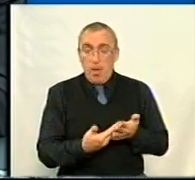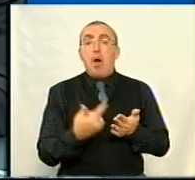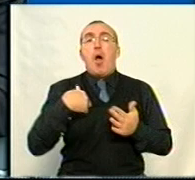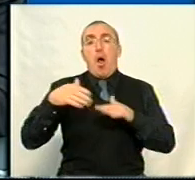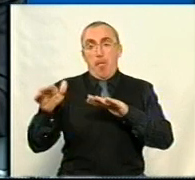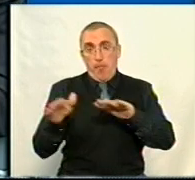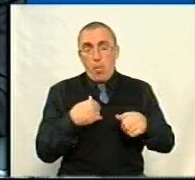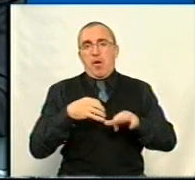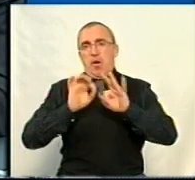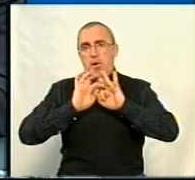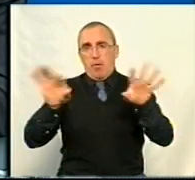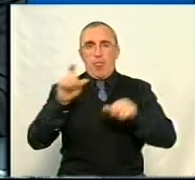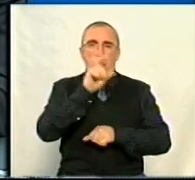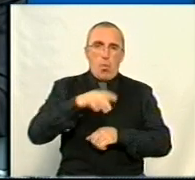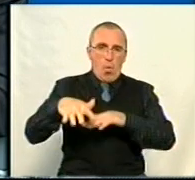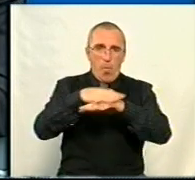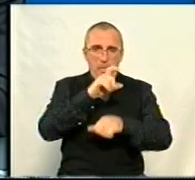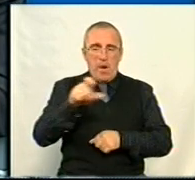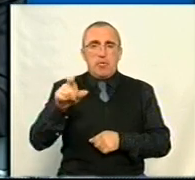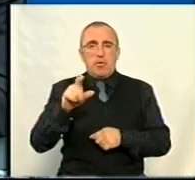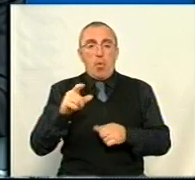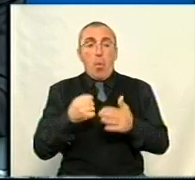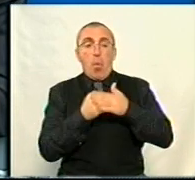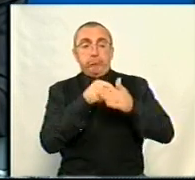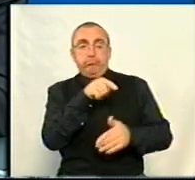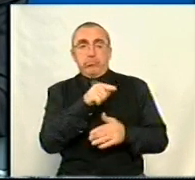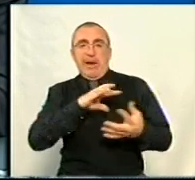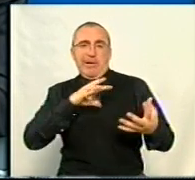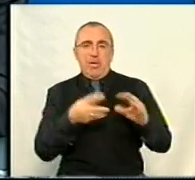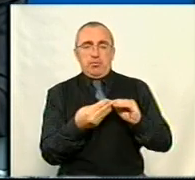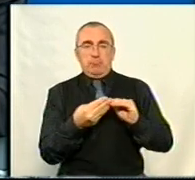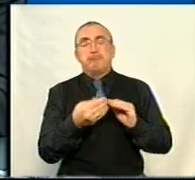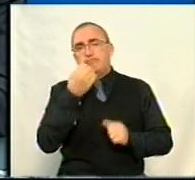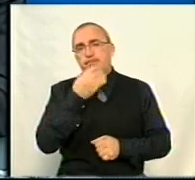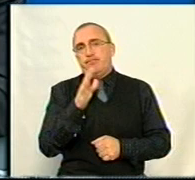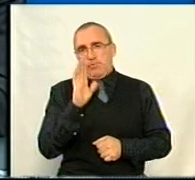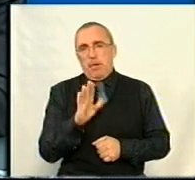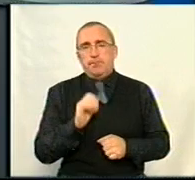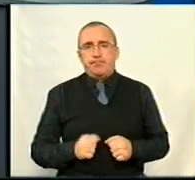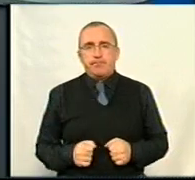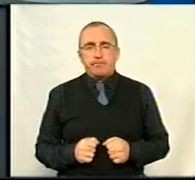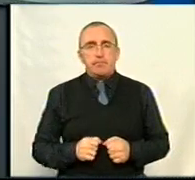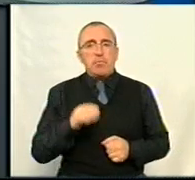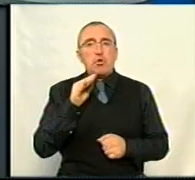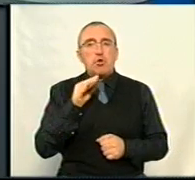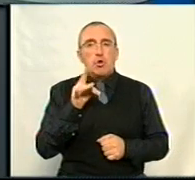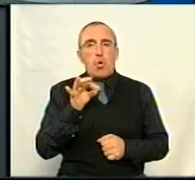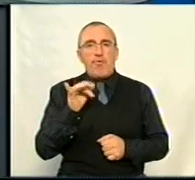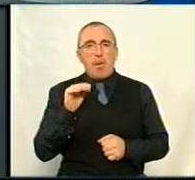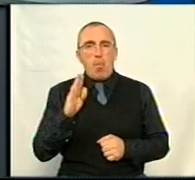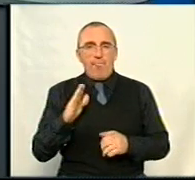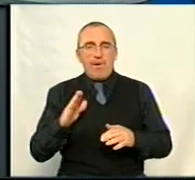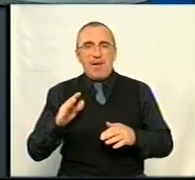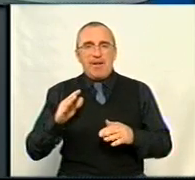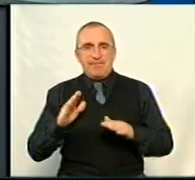інформуватиму громадськість, опираючись на їхні результати. Гаразд. Пан Трофімов, заступник керівника